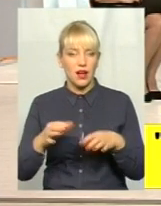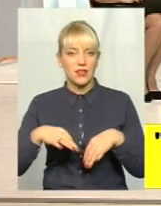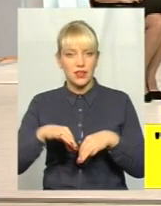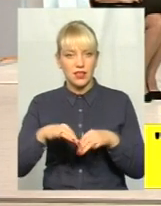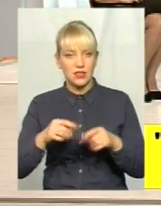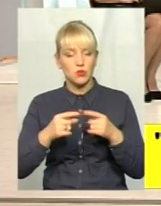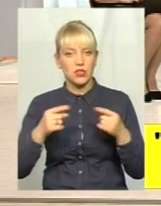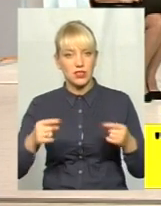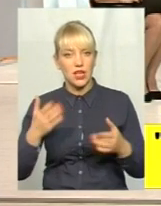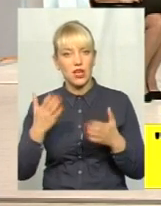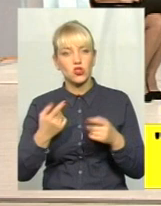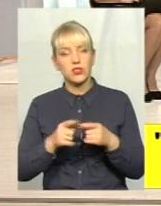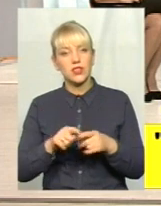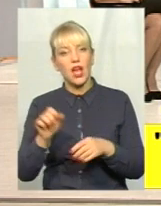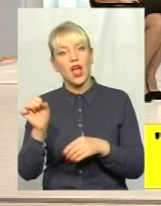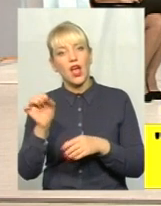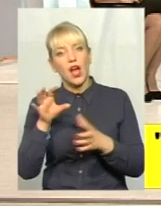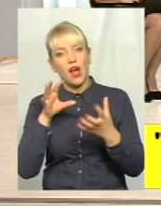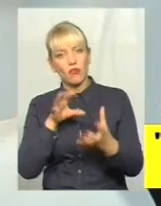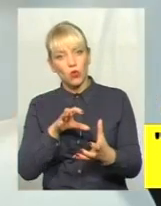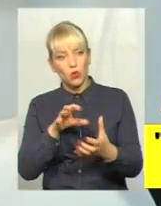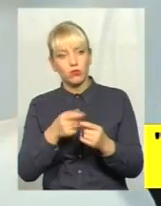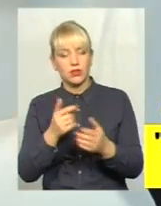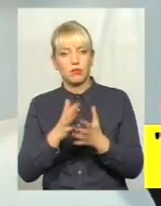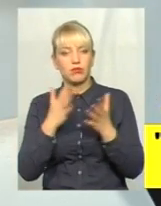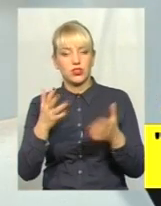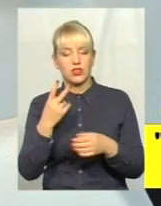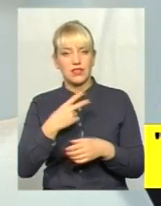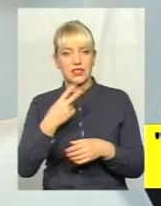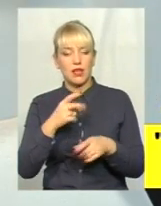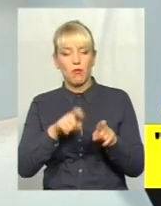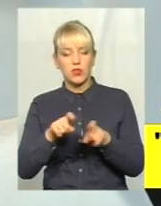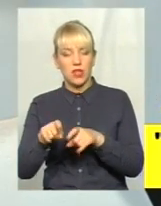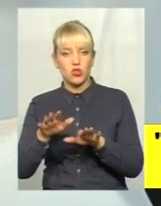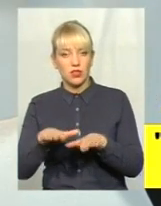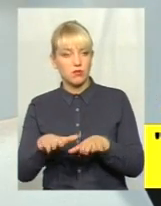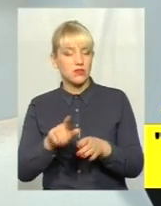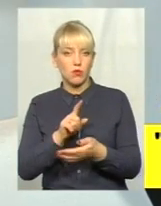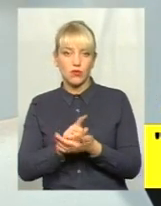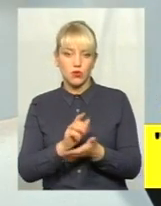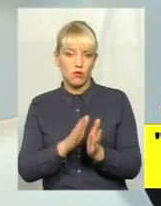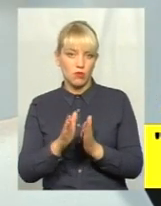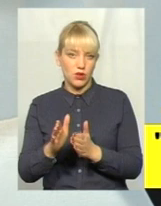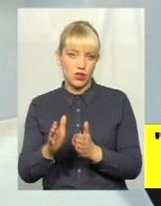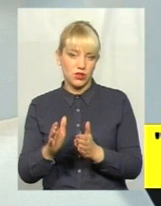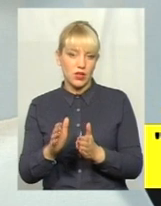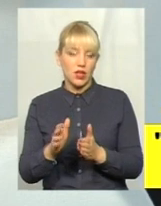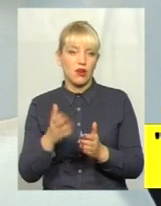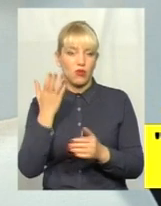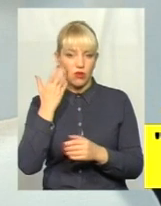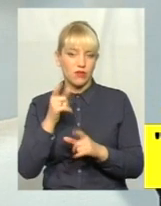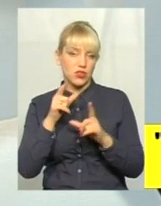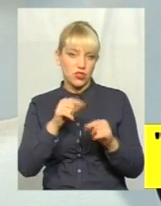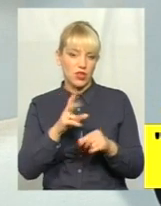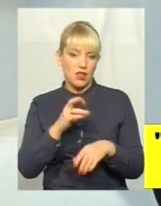Якщо це автобус, якщо це більше 20 посадочних місць. Бо зв'язковому порядку він десь, коли виїжджає на лінію,